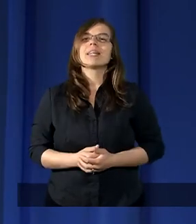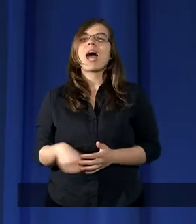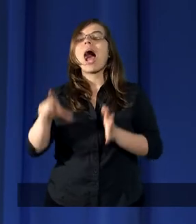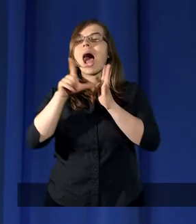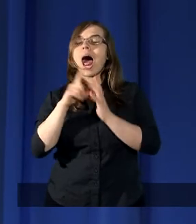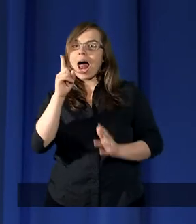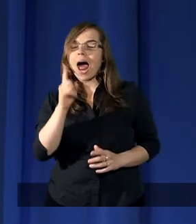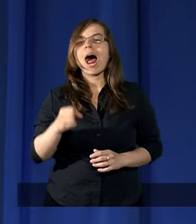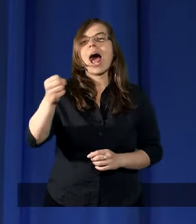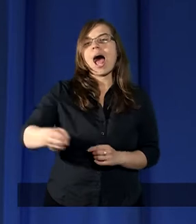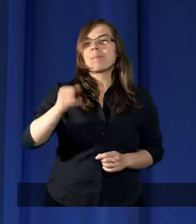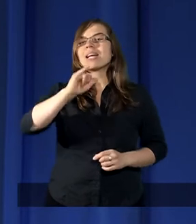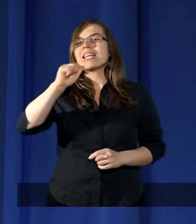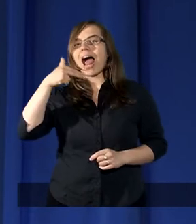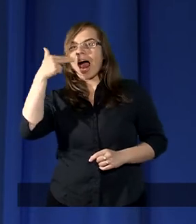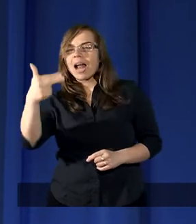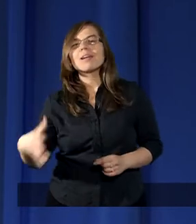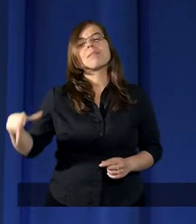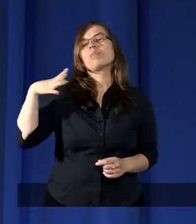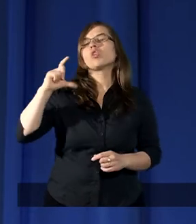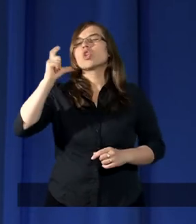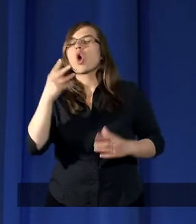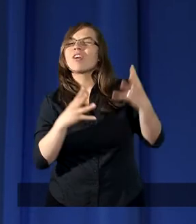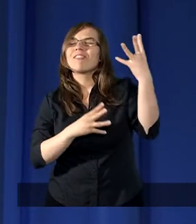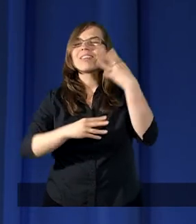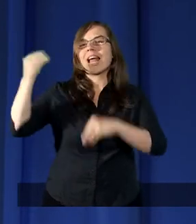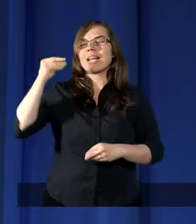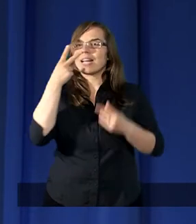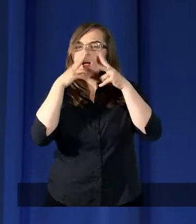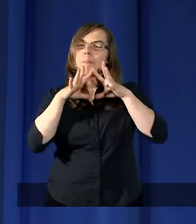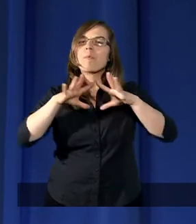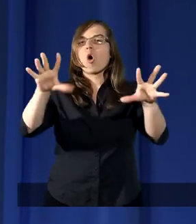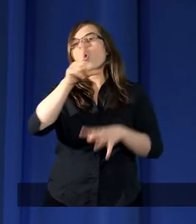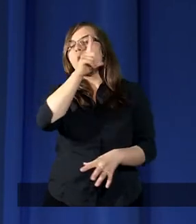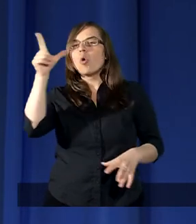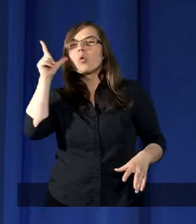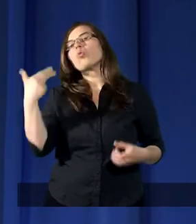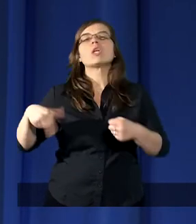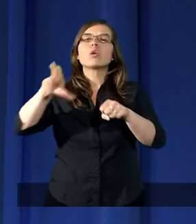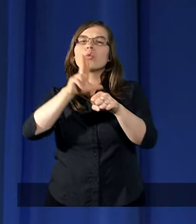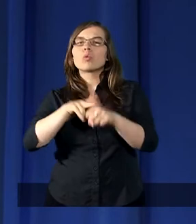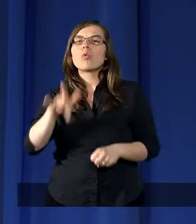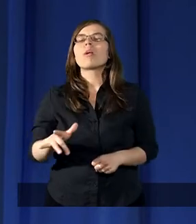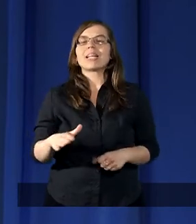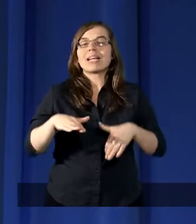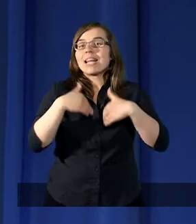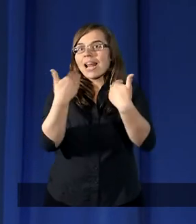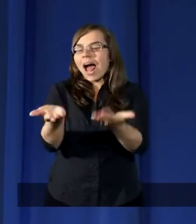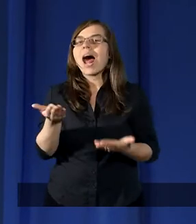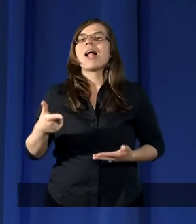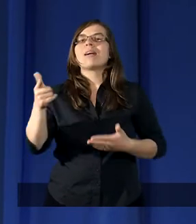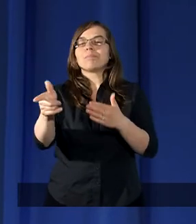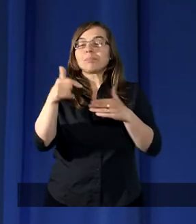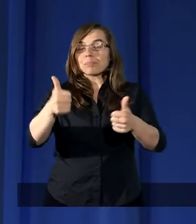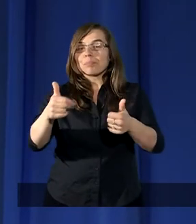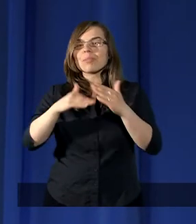apostołowi Janowi było coś więcej pokazane. Ludzi, którzy stali nad